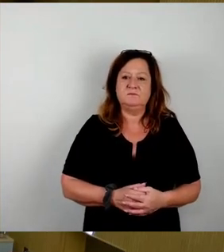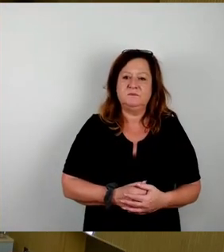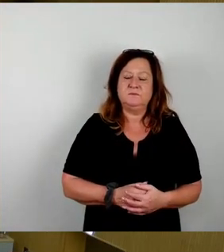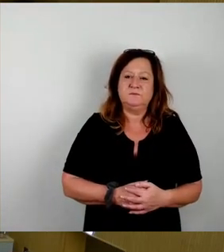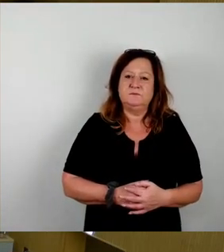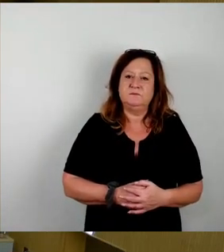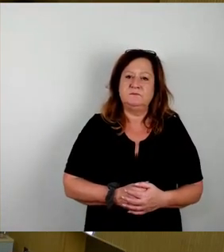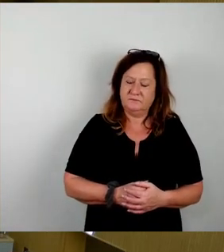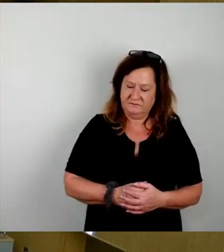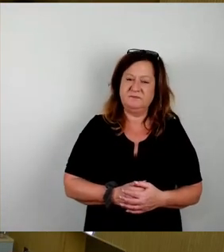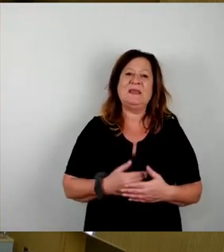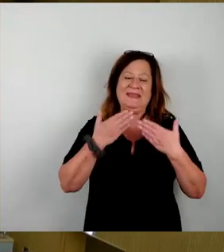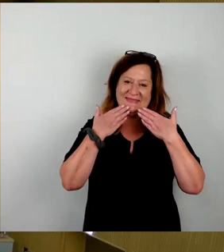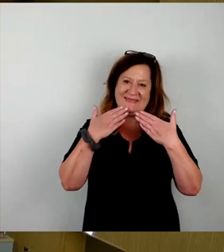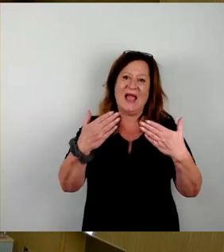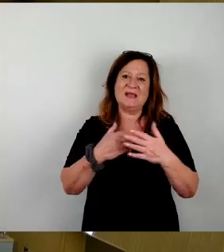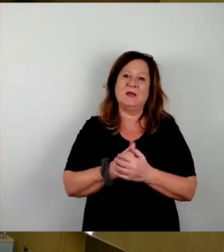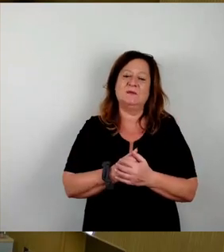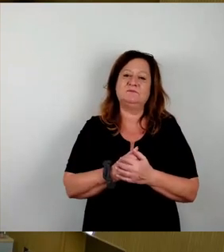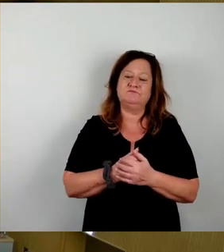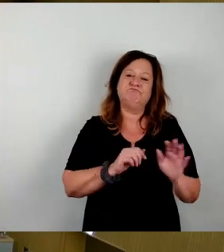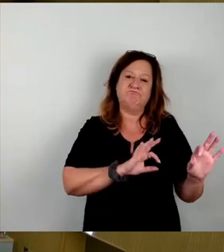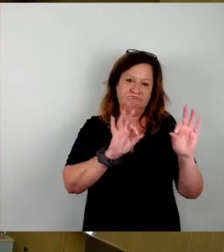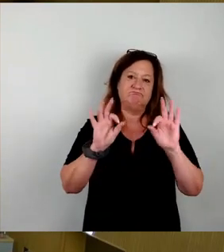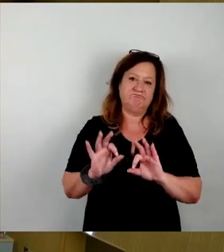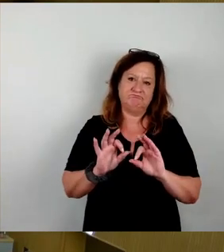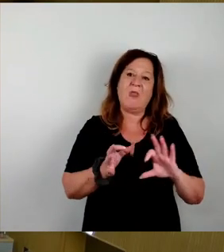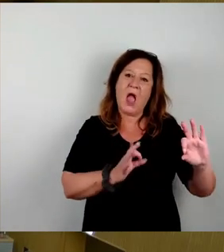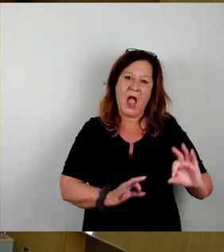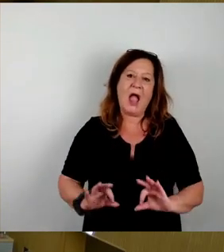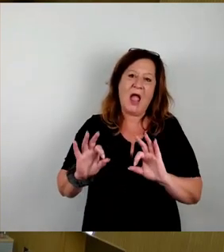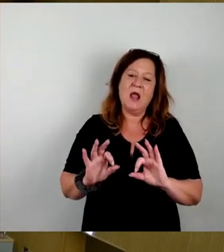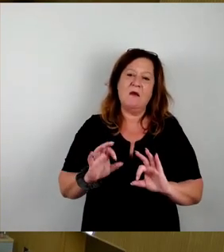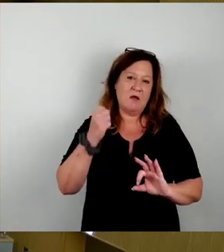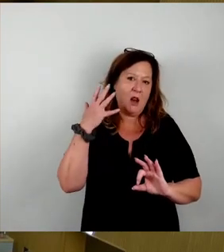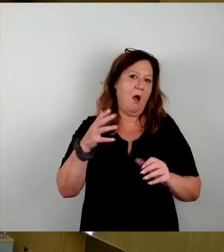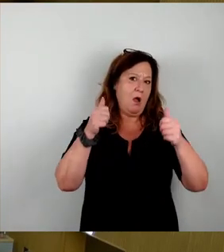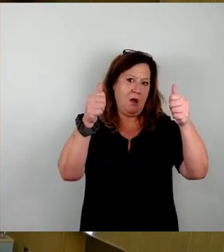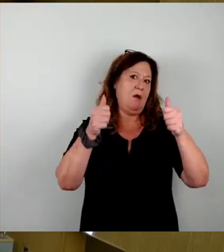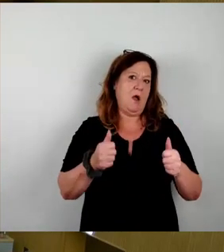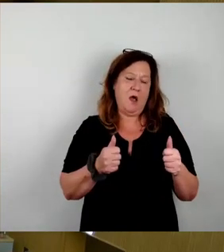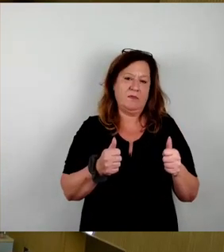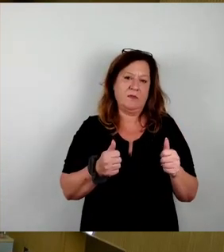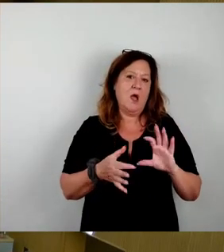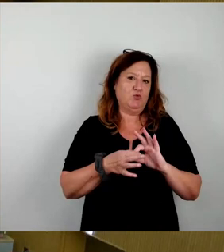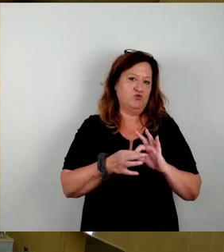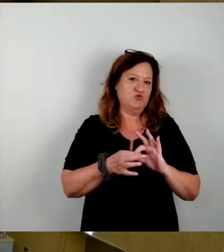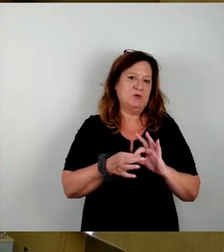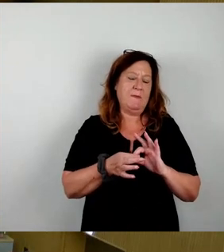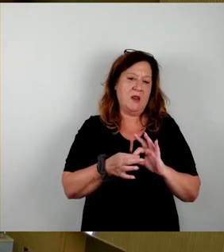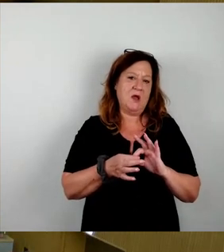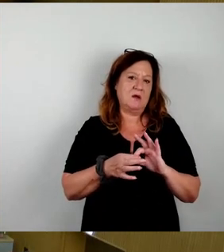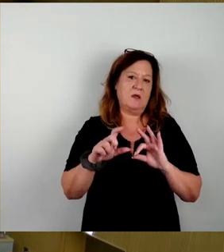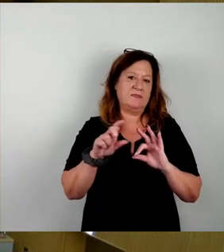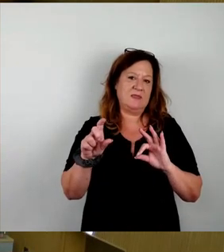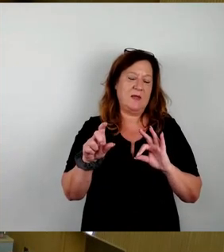Vielen Dank, Herr Oberbürgermeister, für die Überleitung und Einleitung. Natürlich steht unser Antrag mit im Zusammenhang. Und